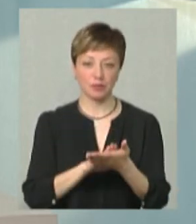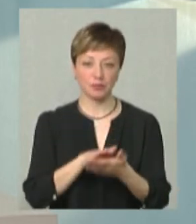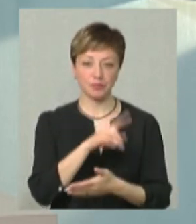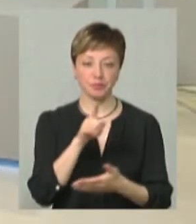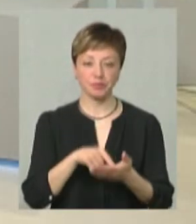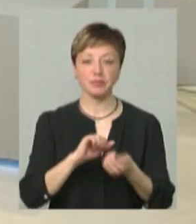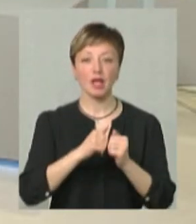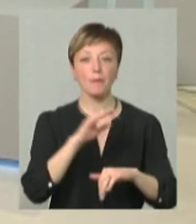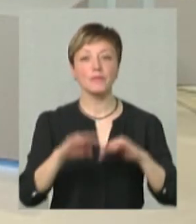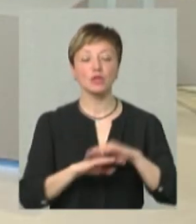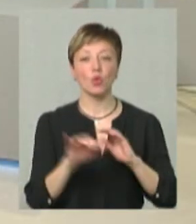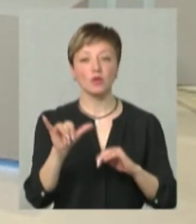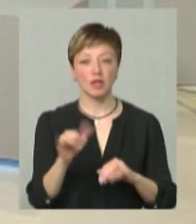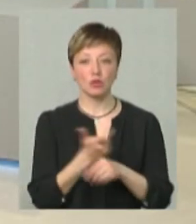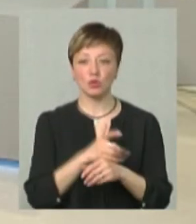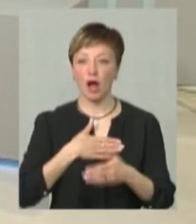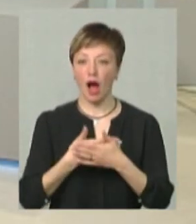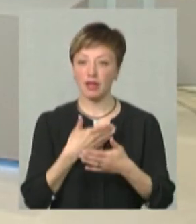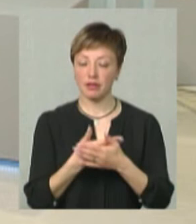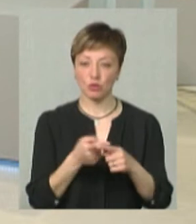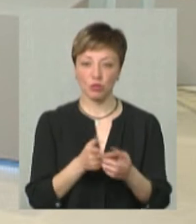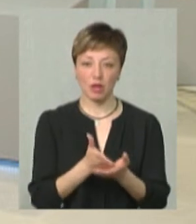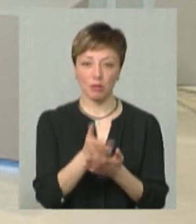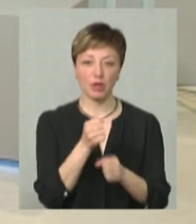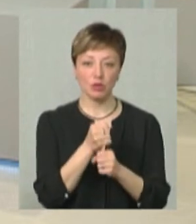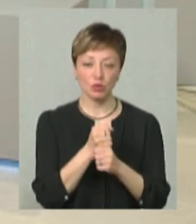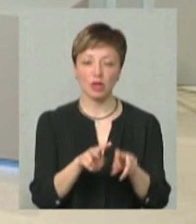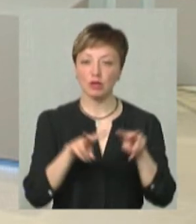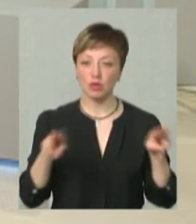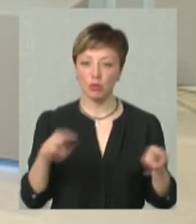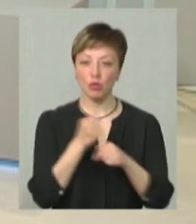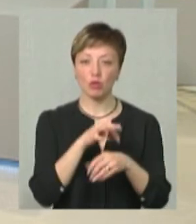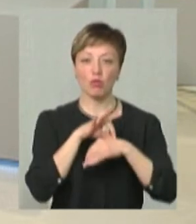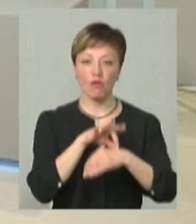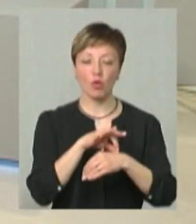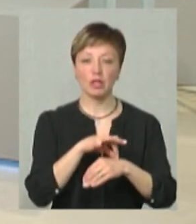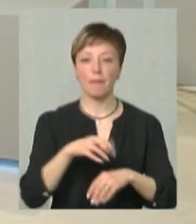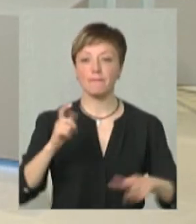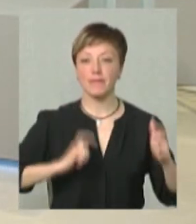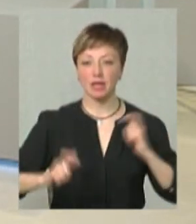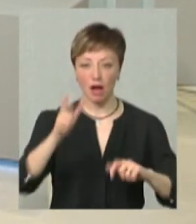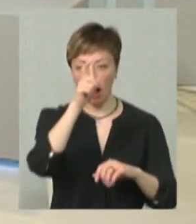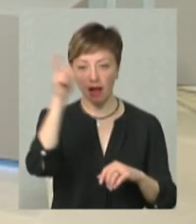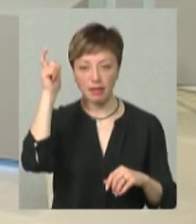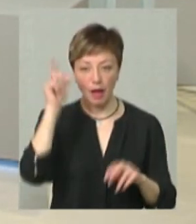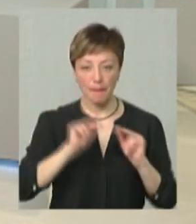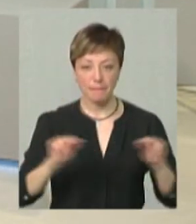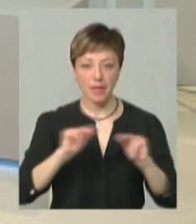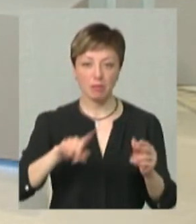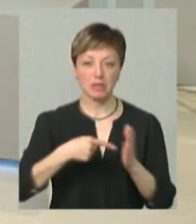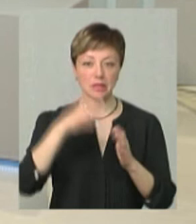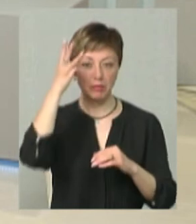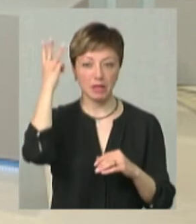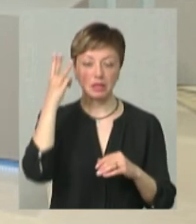Кам'янець-Подільський університет дуже активно в цьому напрямку працює. Таку саму роботу проводить і гуманітарно-педагогічна академія в місті